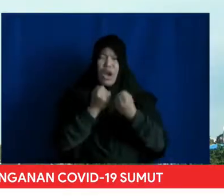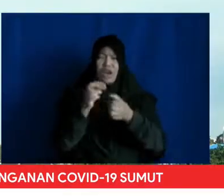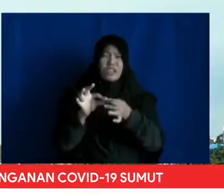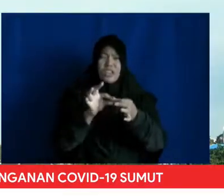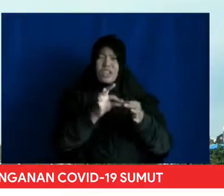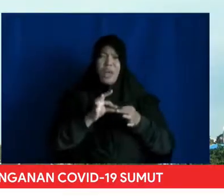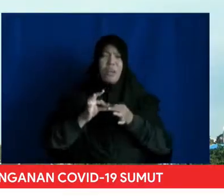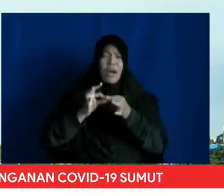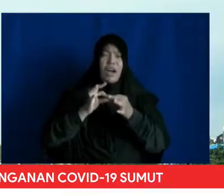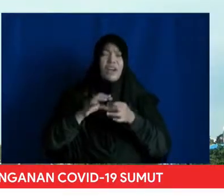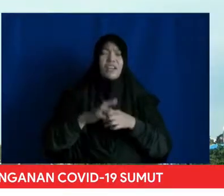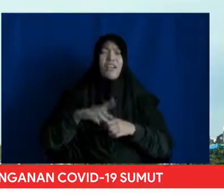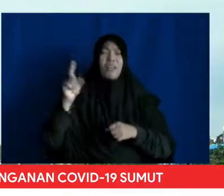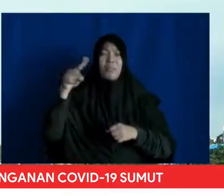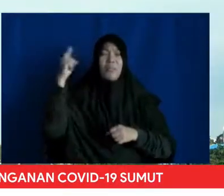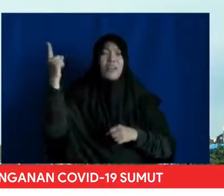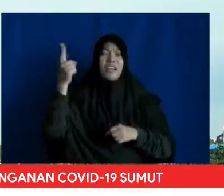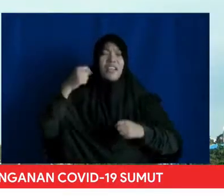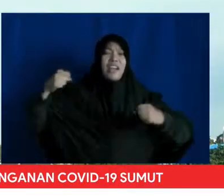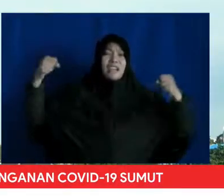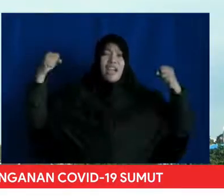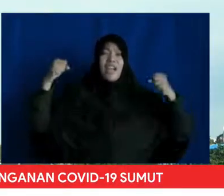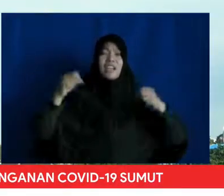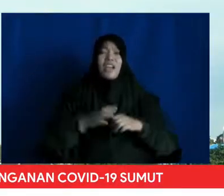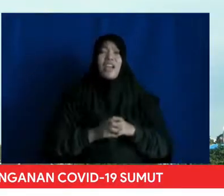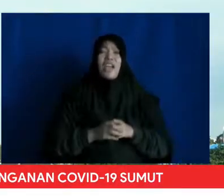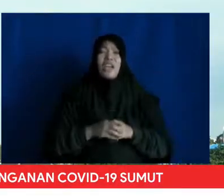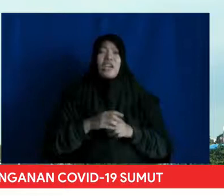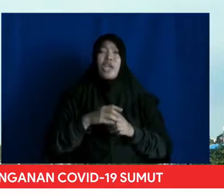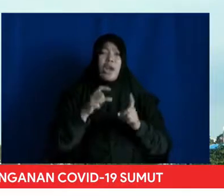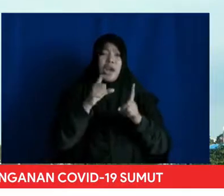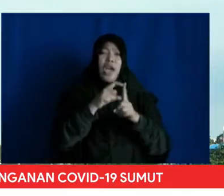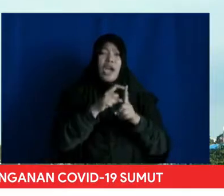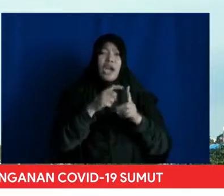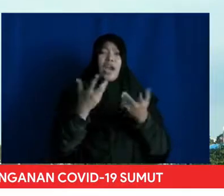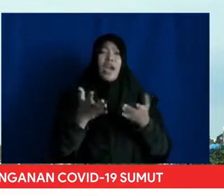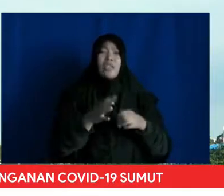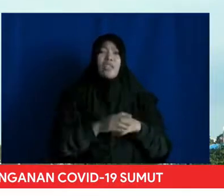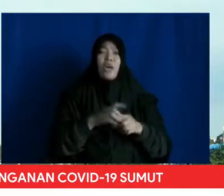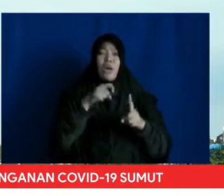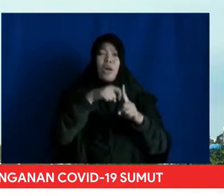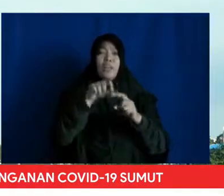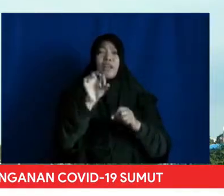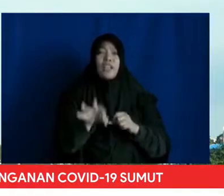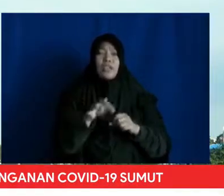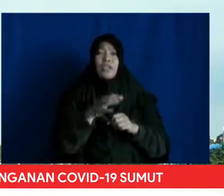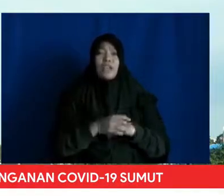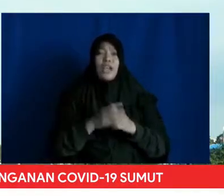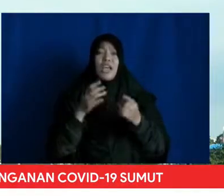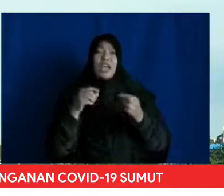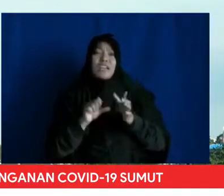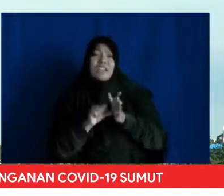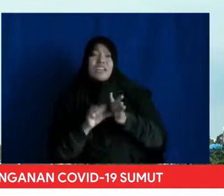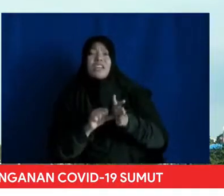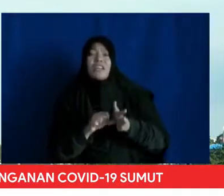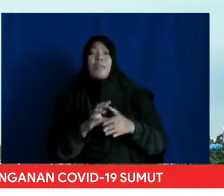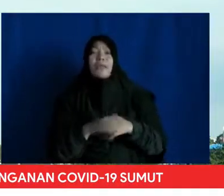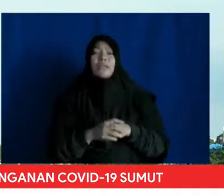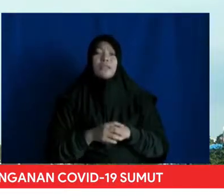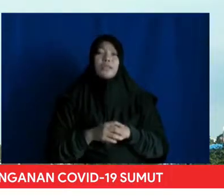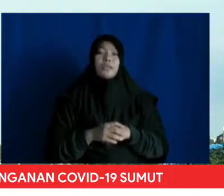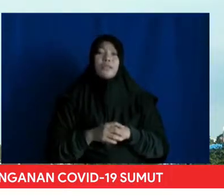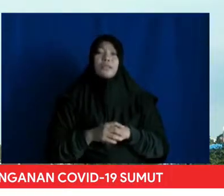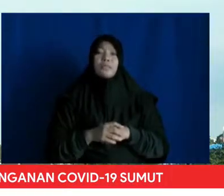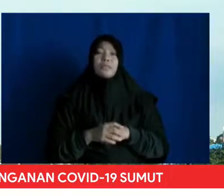Baik di provinsi ataupun di kabupaten kota Serta dibantu aparat pemerintah setempat Serta pengujian sampel secara